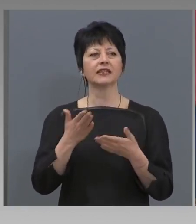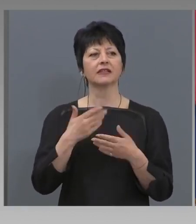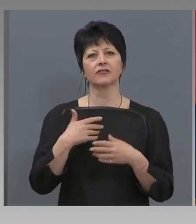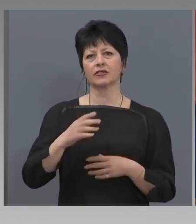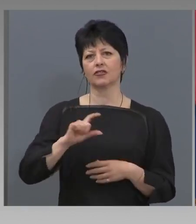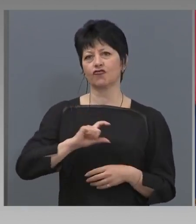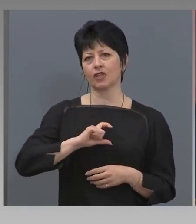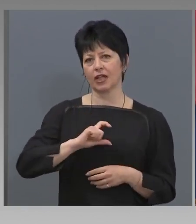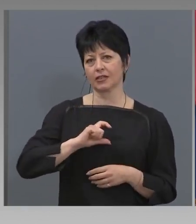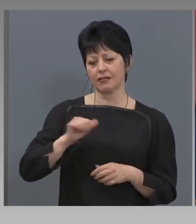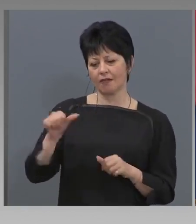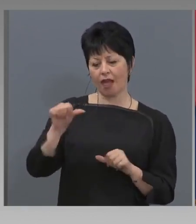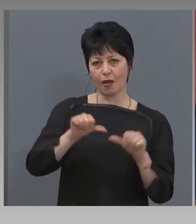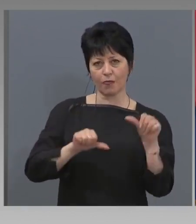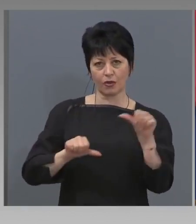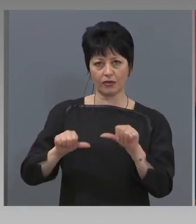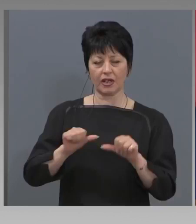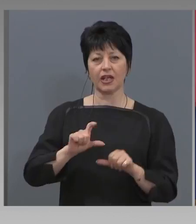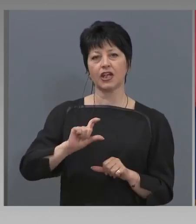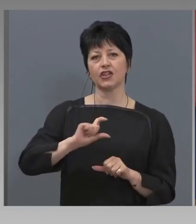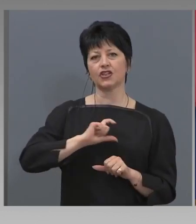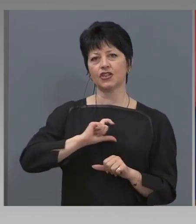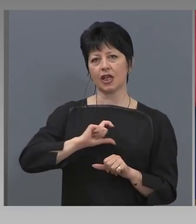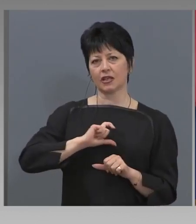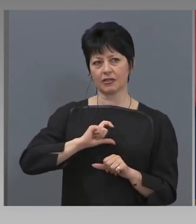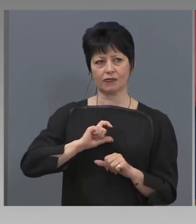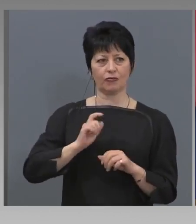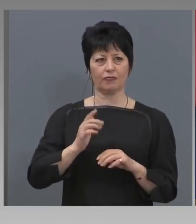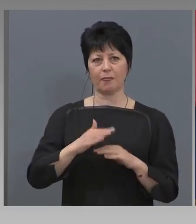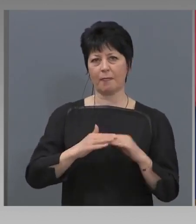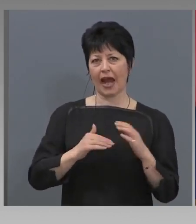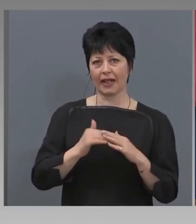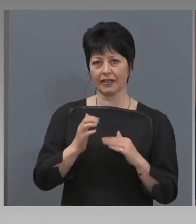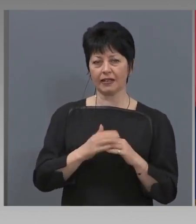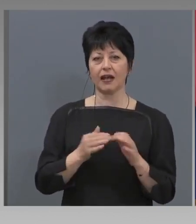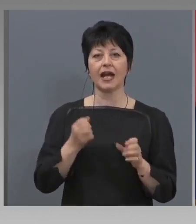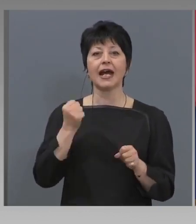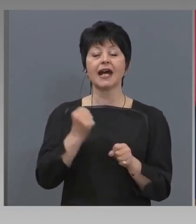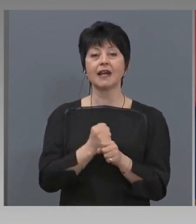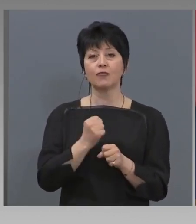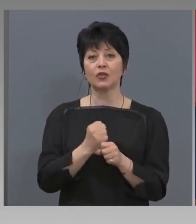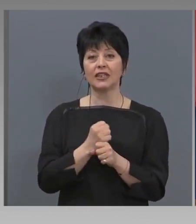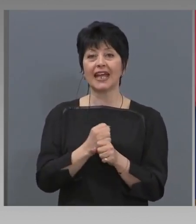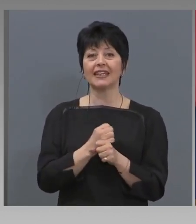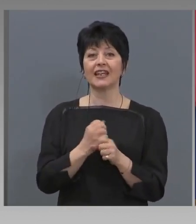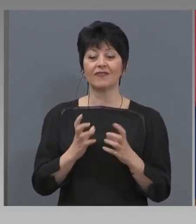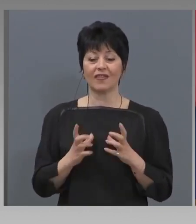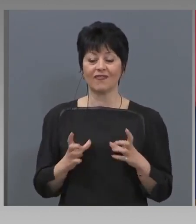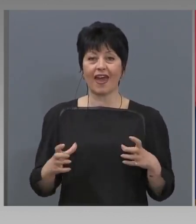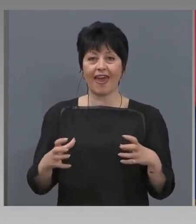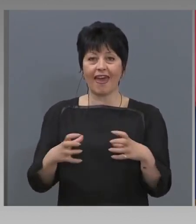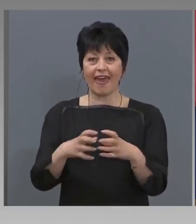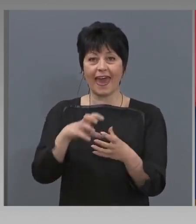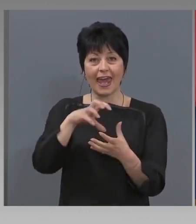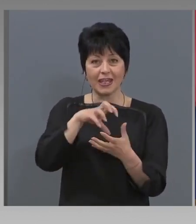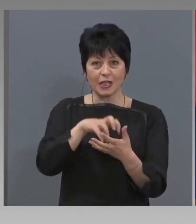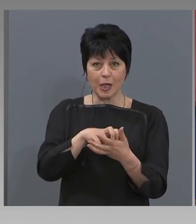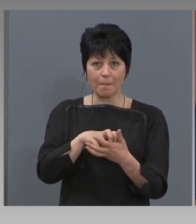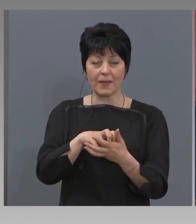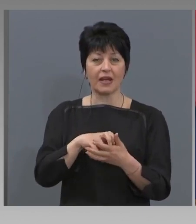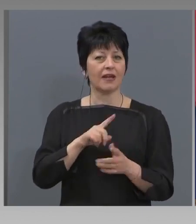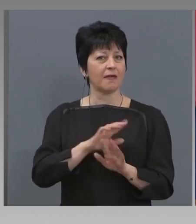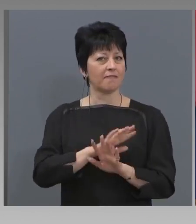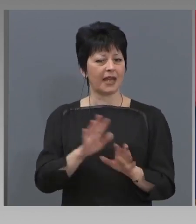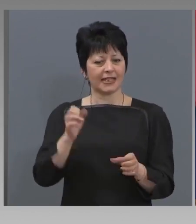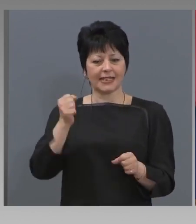лаборатории, с частно практикуващите. Работете в екип. Нито се и натете,